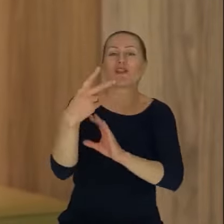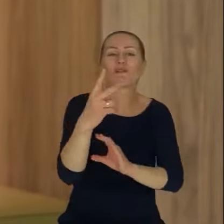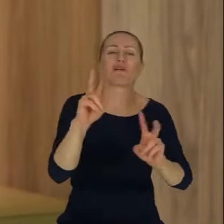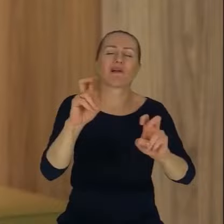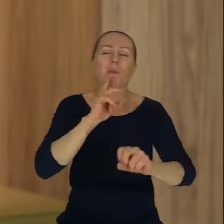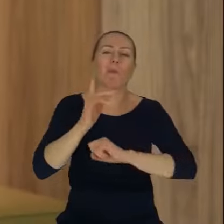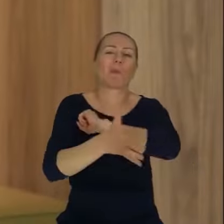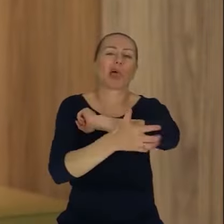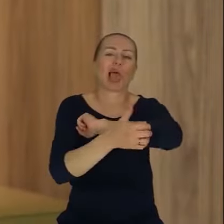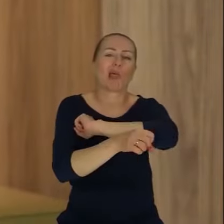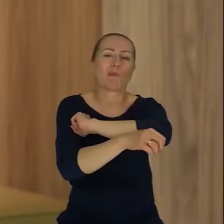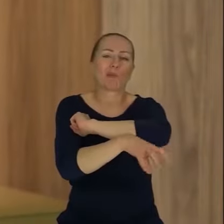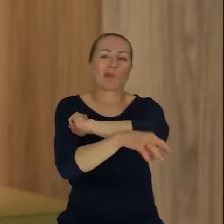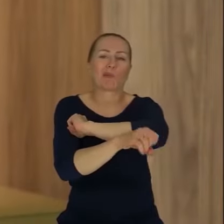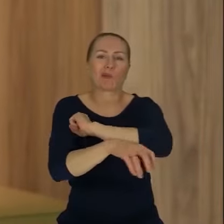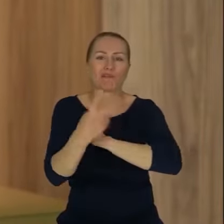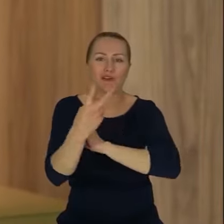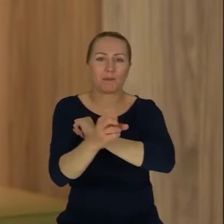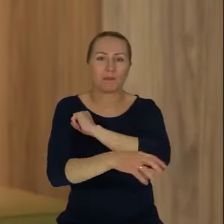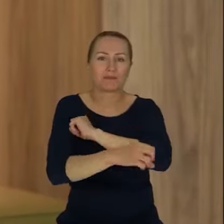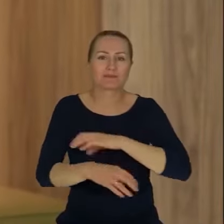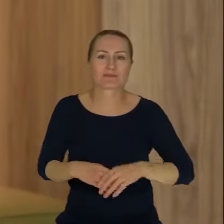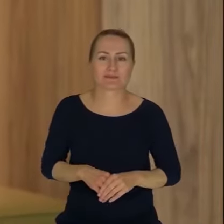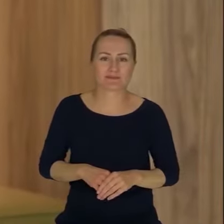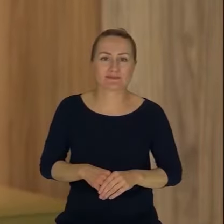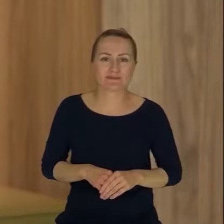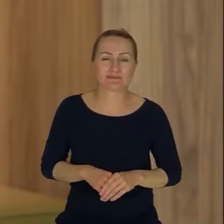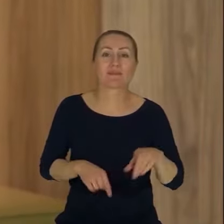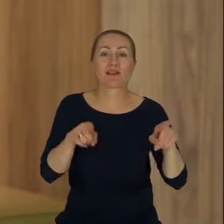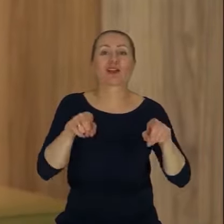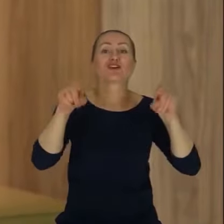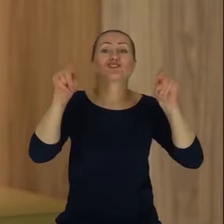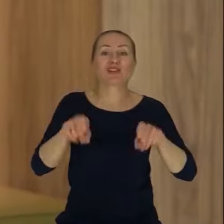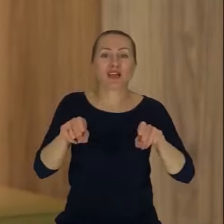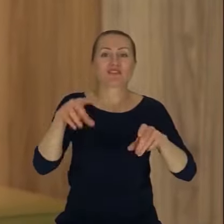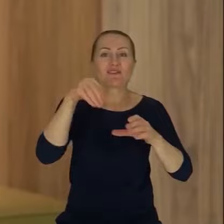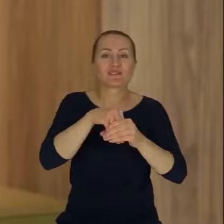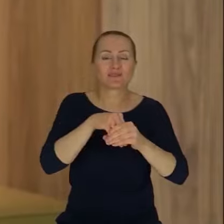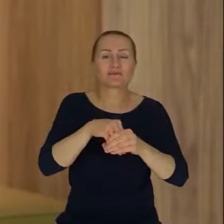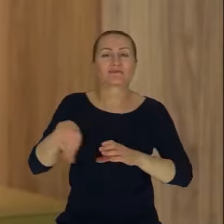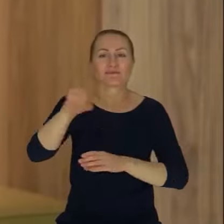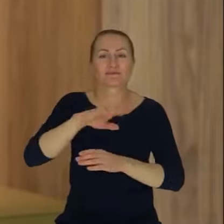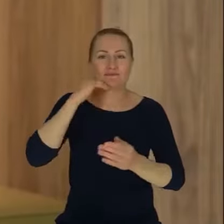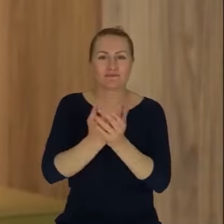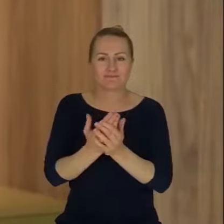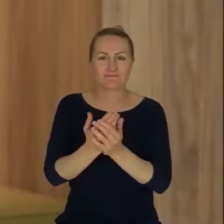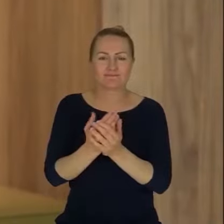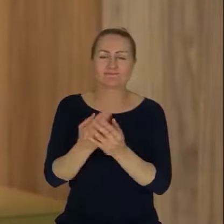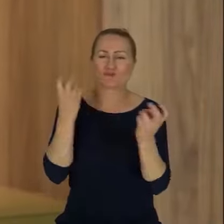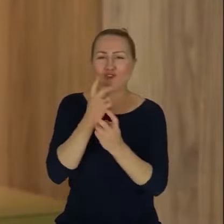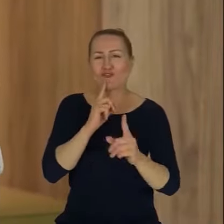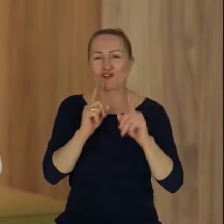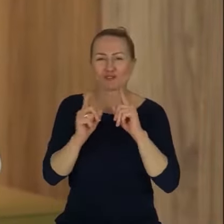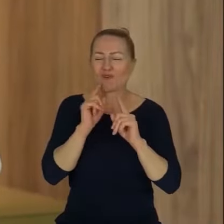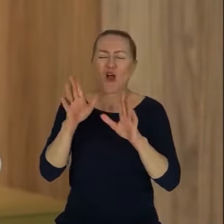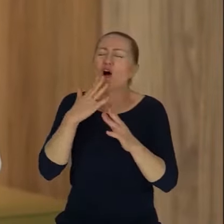I oni siedzą i bełkocą coś. I coś mówią takiego, co zaczyna być ciekawe, bo oni, no nieważne, zaczynam słuchać